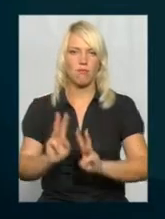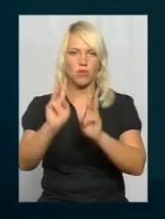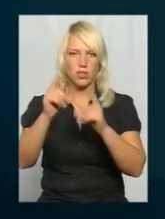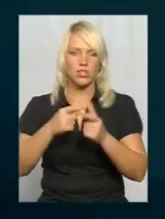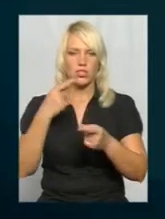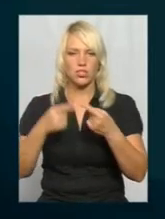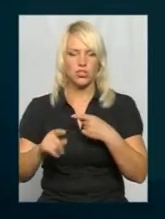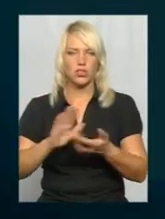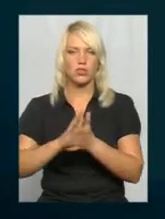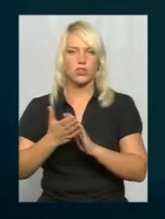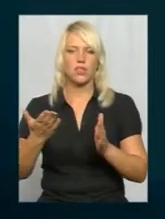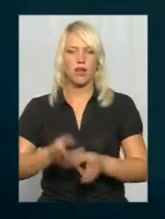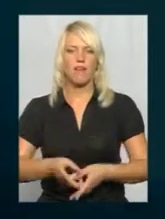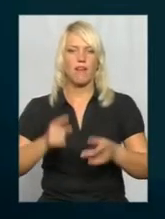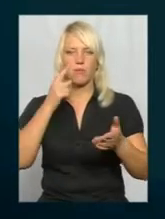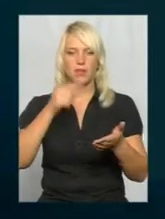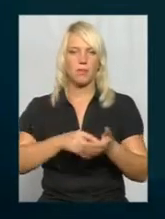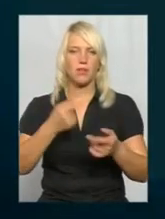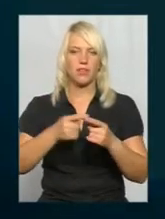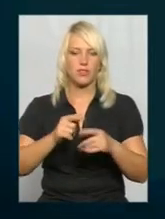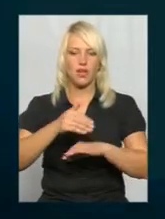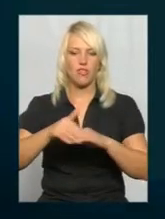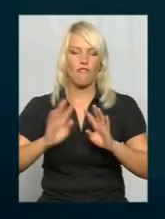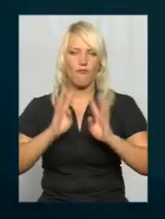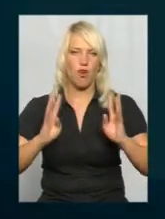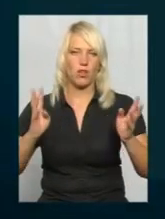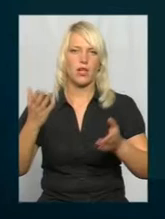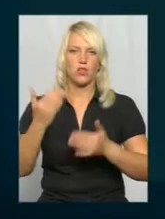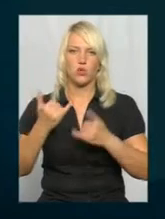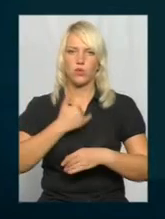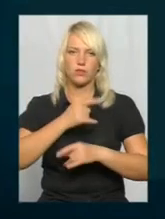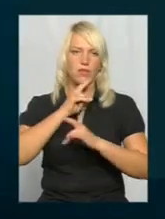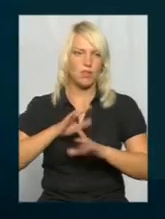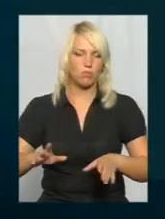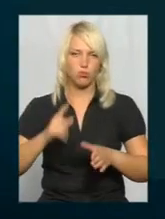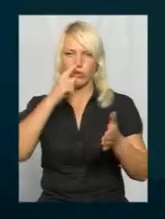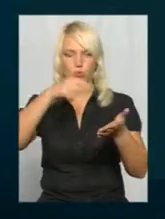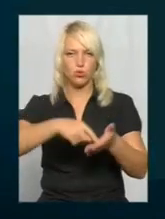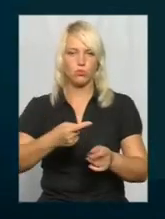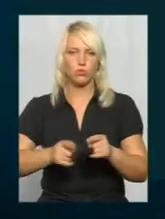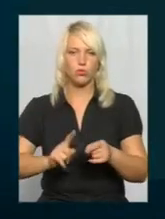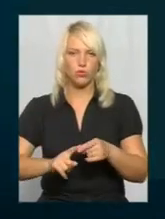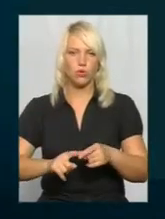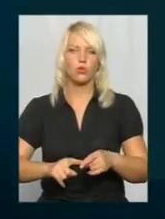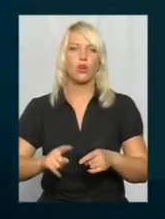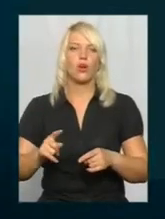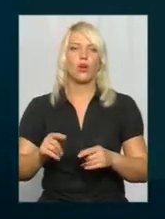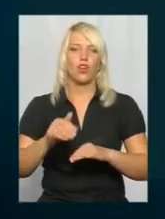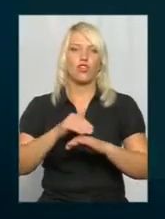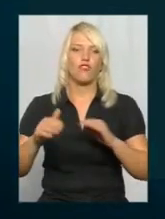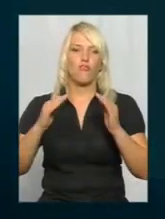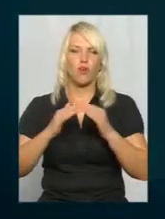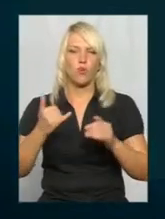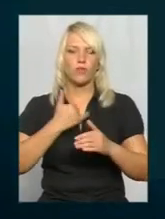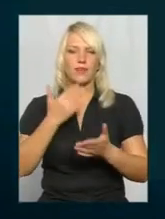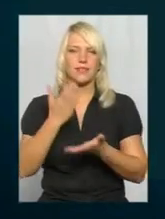надзвичайну ситуацію, яка трапилася саме в цьому дворі, де він огороджений, якщо в нас не буде, не дай Боже, доступу до того двора, у нас на кожному пожежному рятувальному